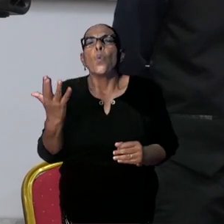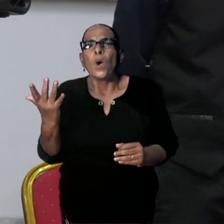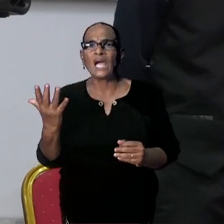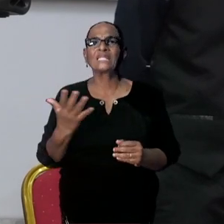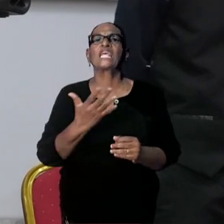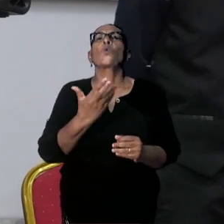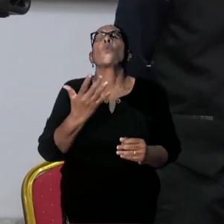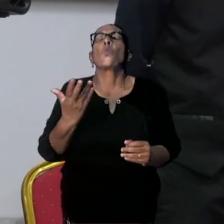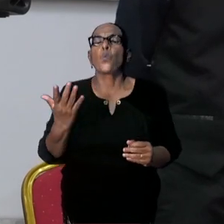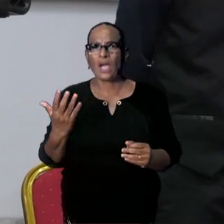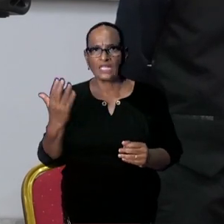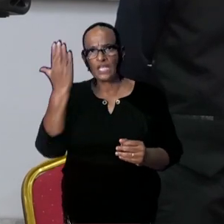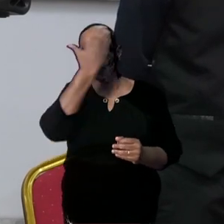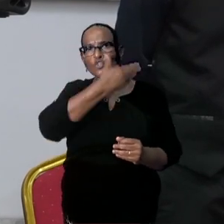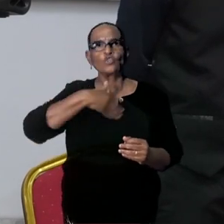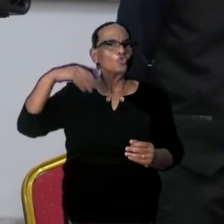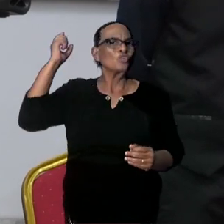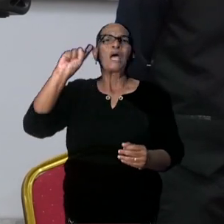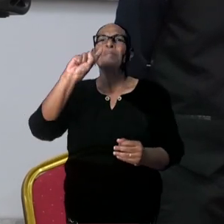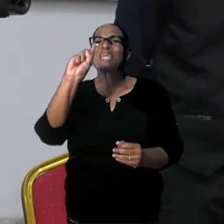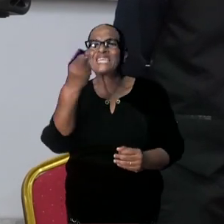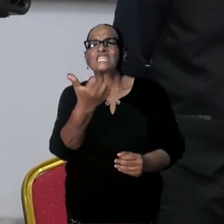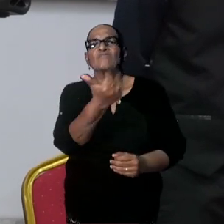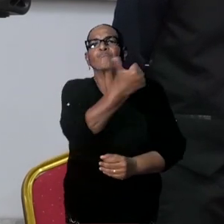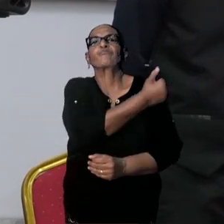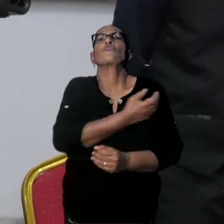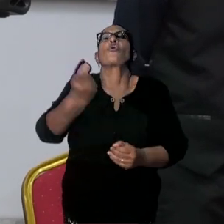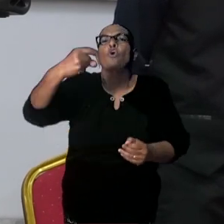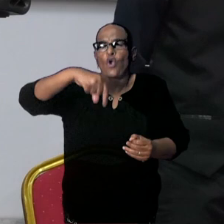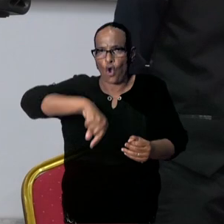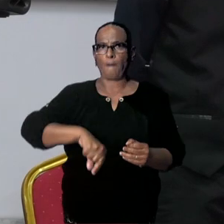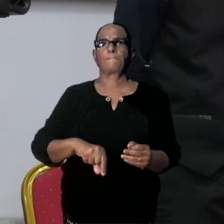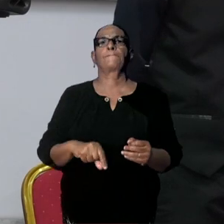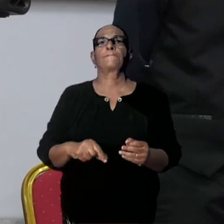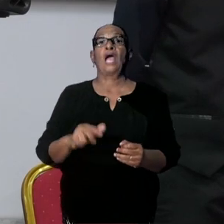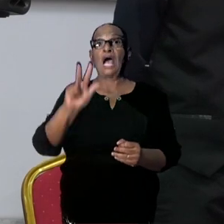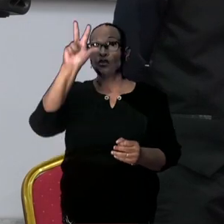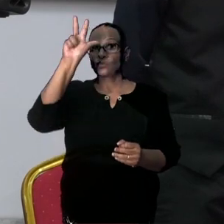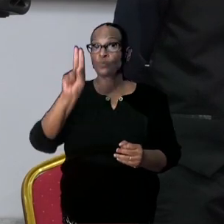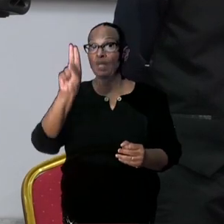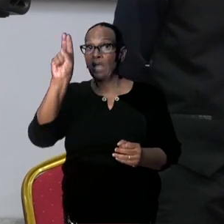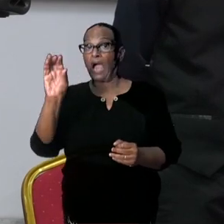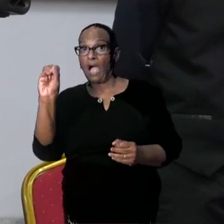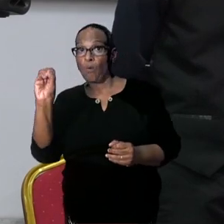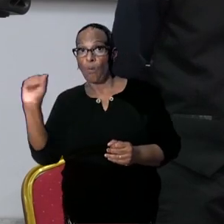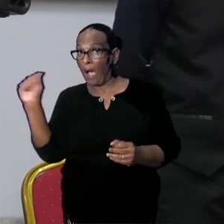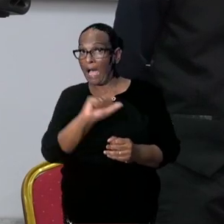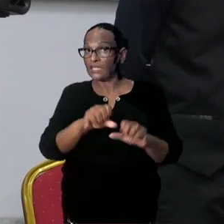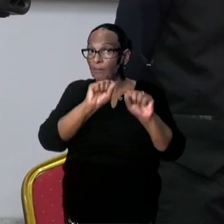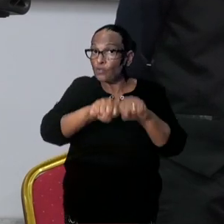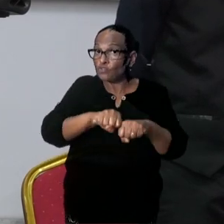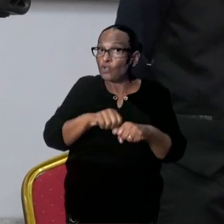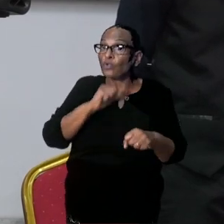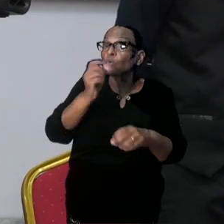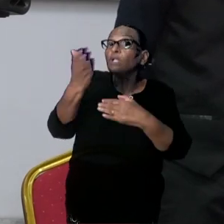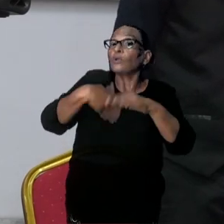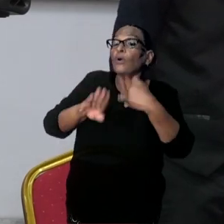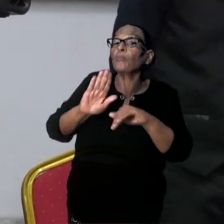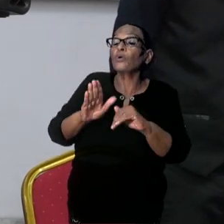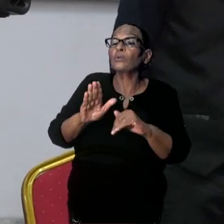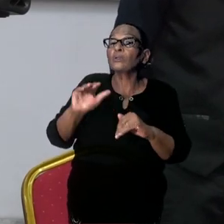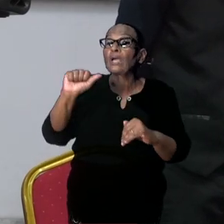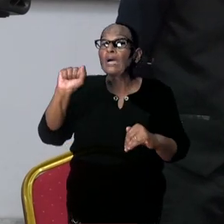eerste vaccins verwachten? En wat gebeurt als de WHO toch een ander besluit neemt om misschien de